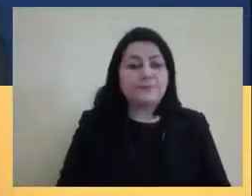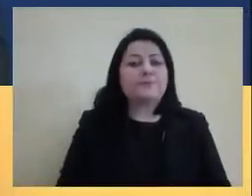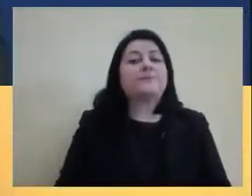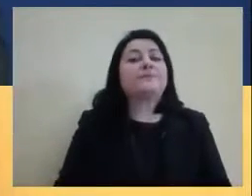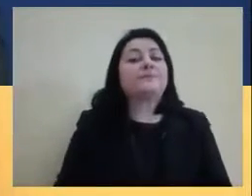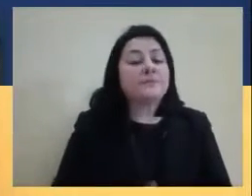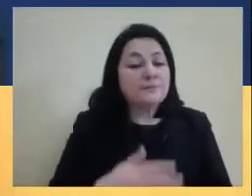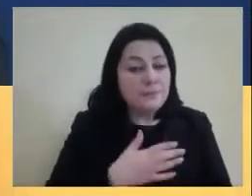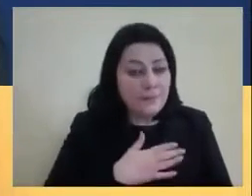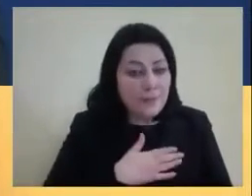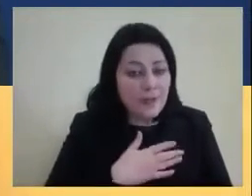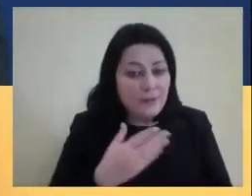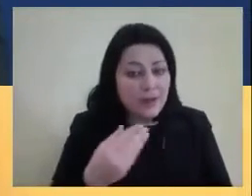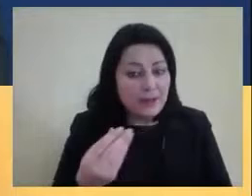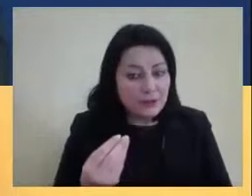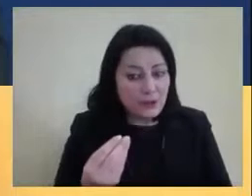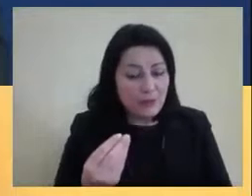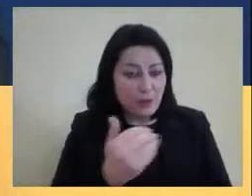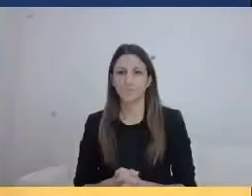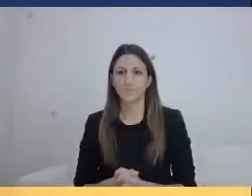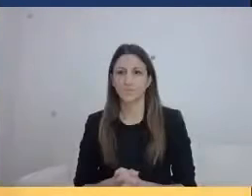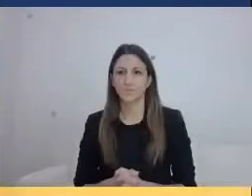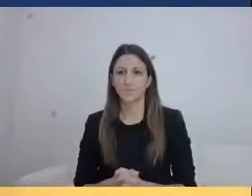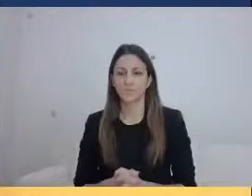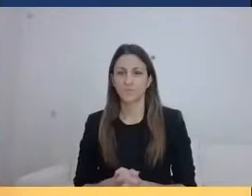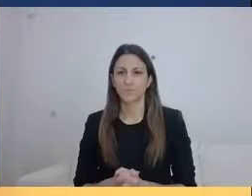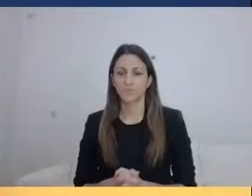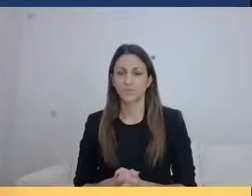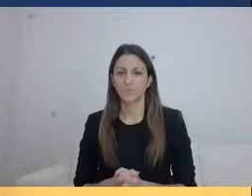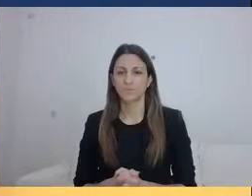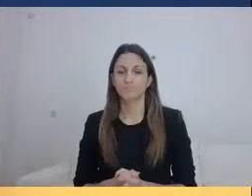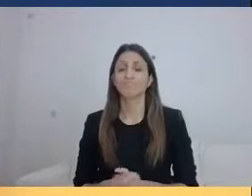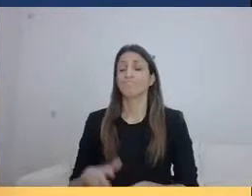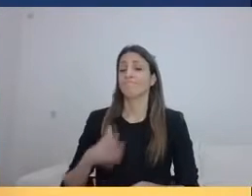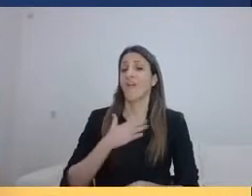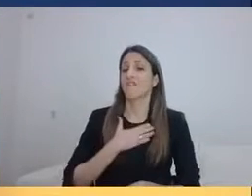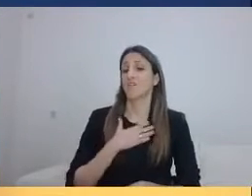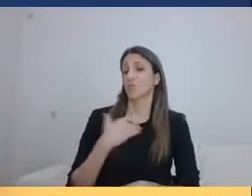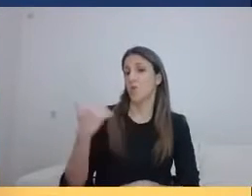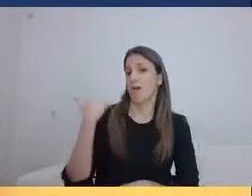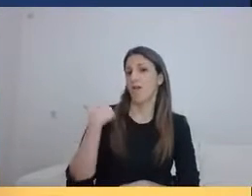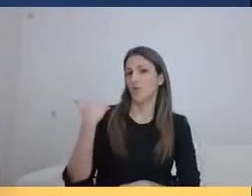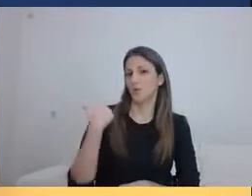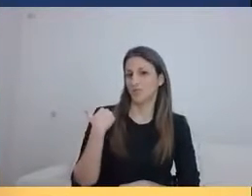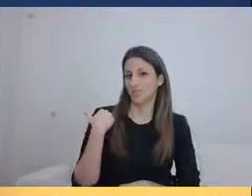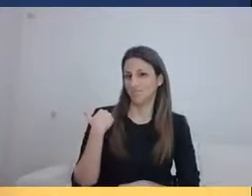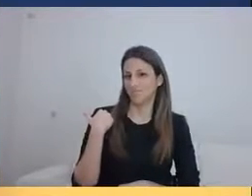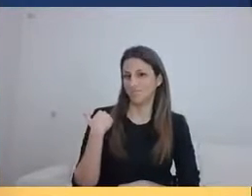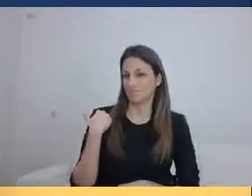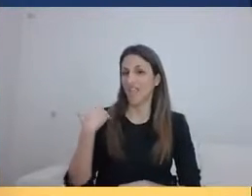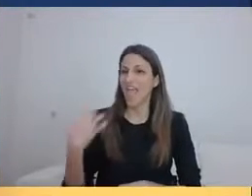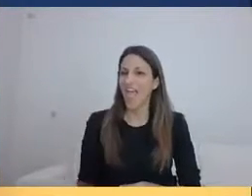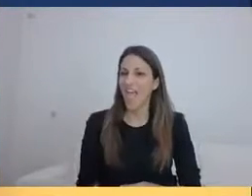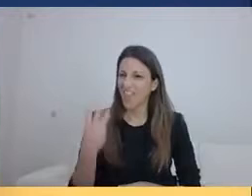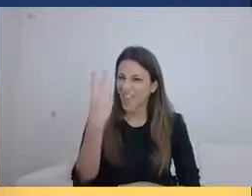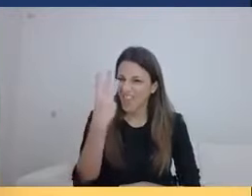πολύ για την ερώτησή σας. Σας θαυμάζω. Εγώ έχω μόνο δύο παιδιά.